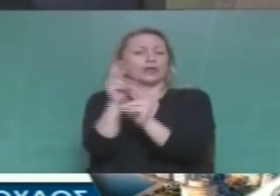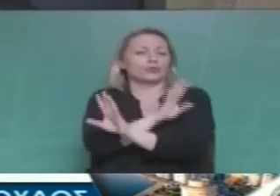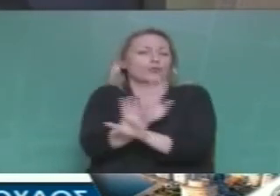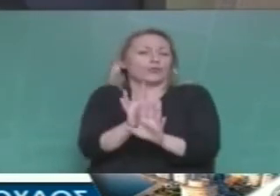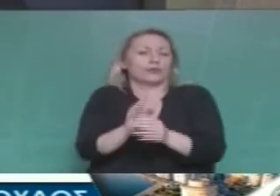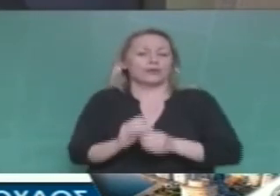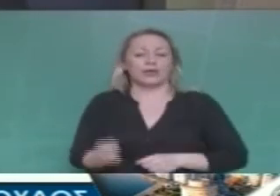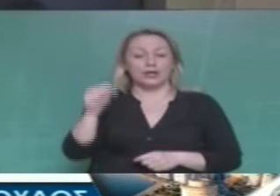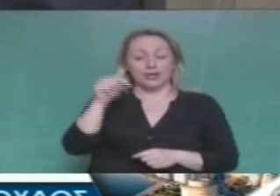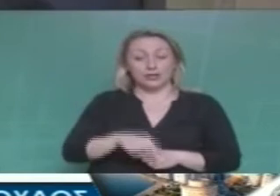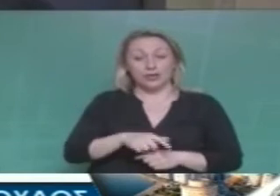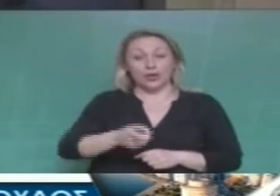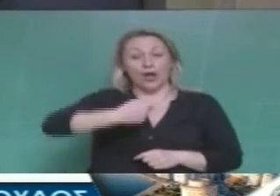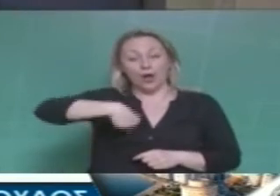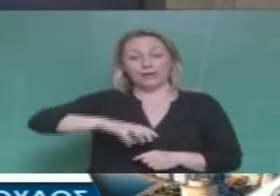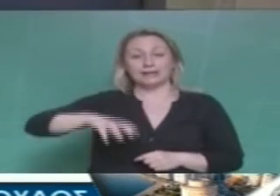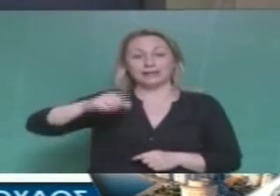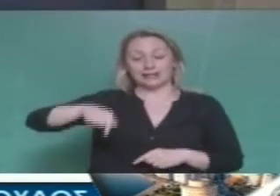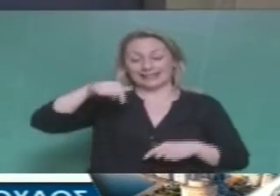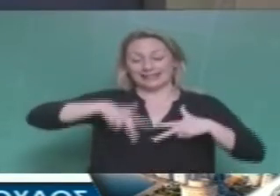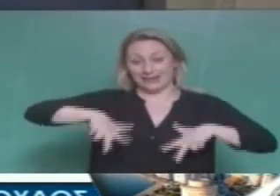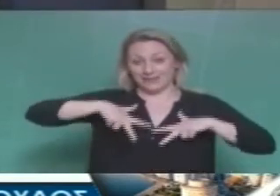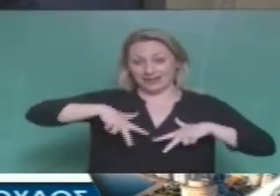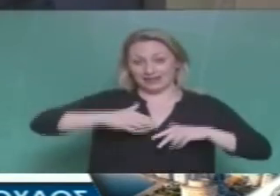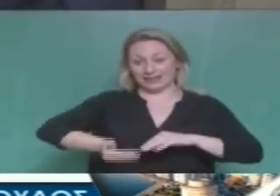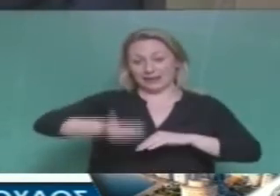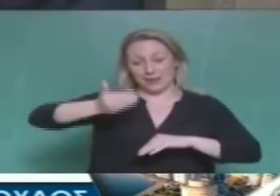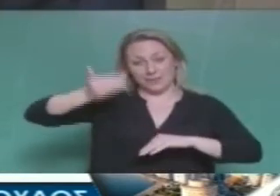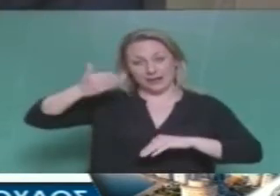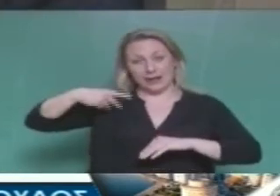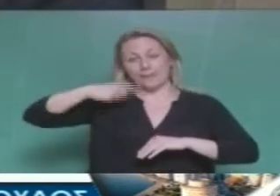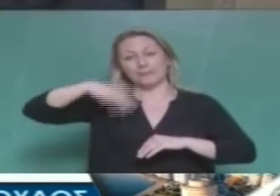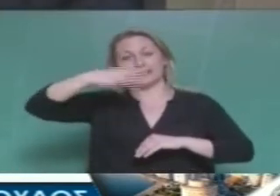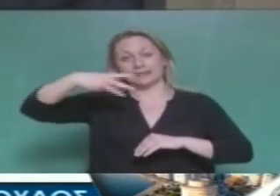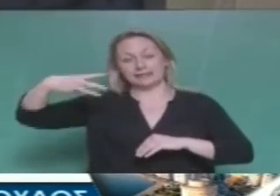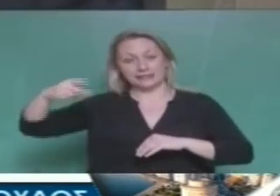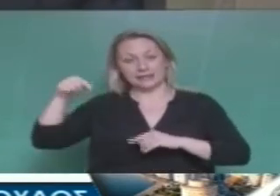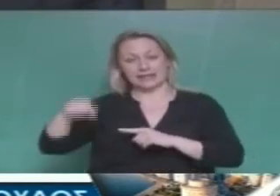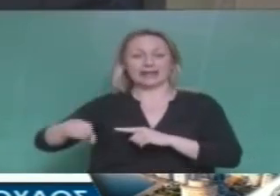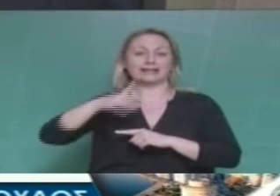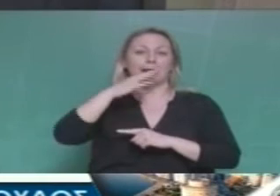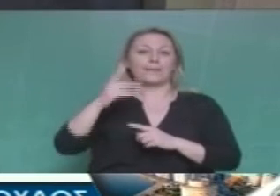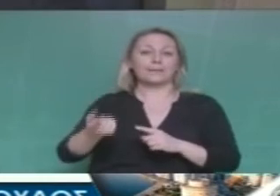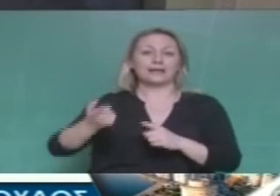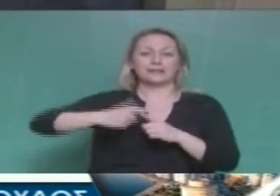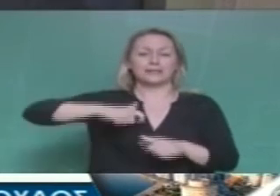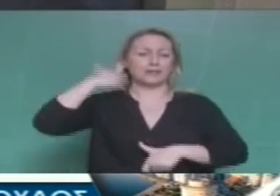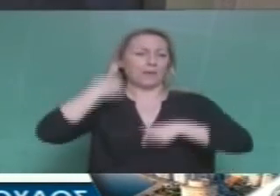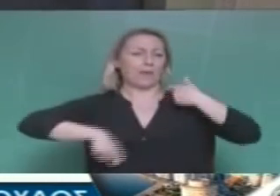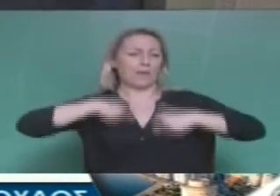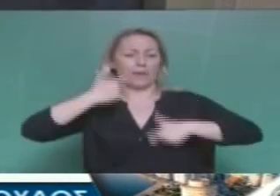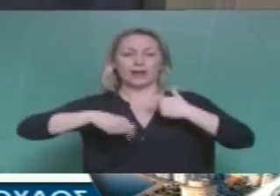Και εδώ ευθύνες έχουν όλες και οι προηγούμενοι και ασκούζοι σαν απατημένη σύζυγος κυβέρνηση αλλά και οι σημερινοί